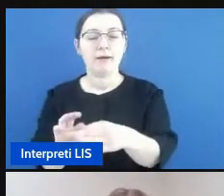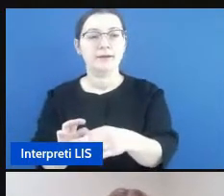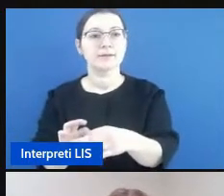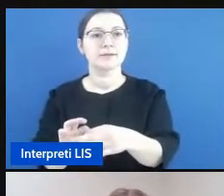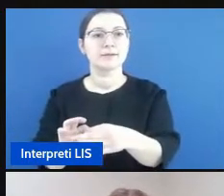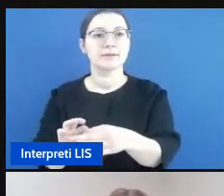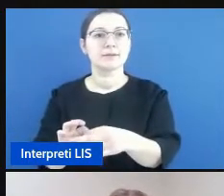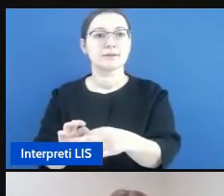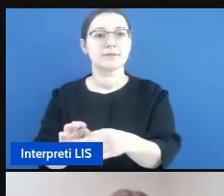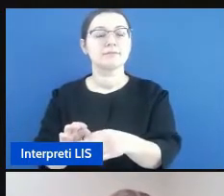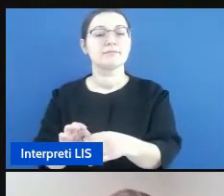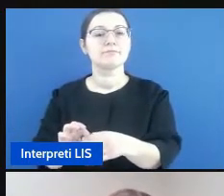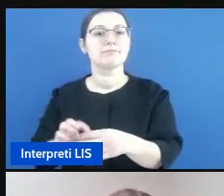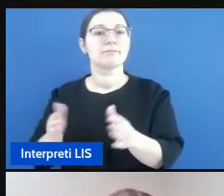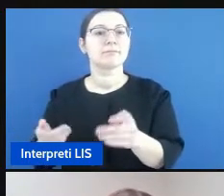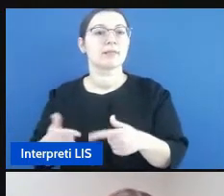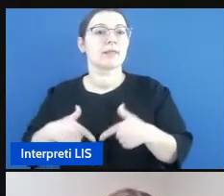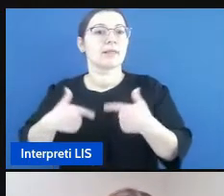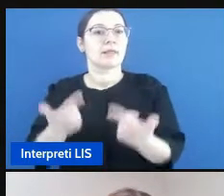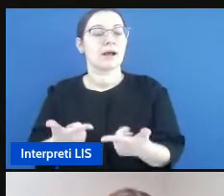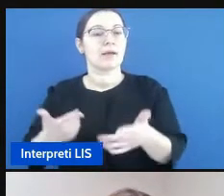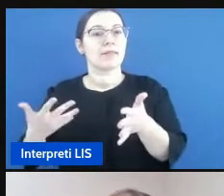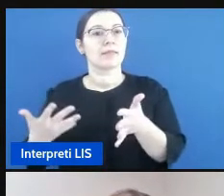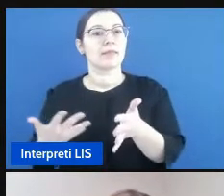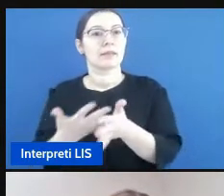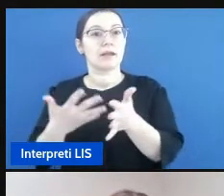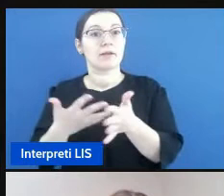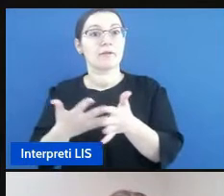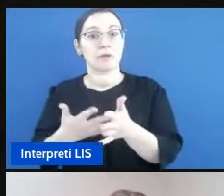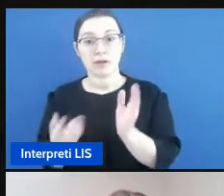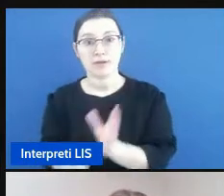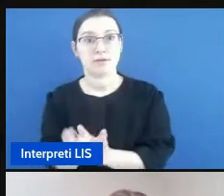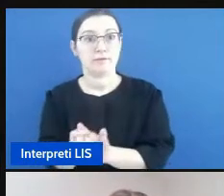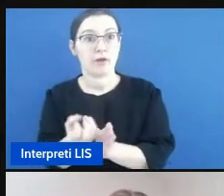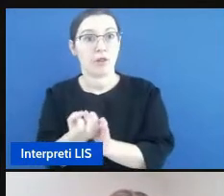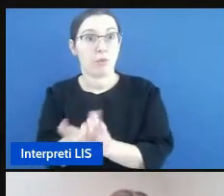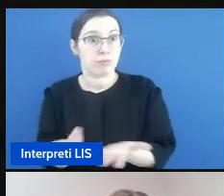compromette seriamente lo sviluppo del linguaggio